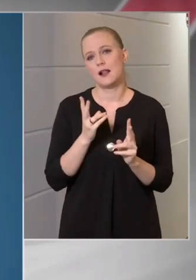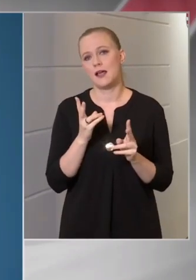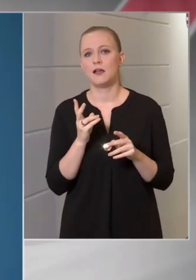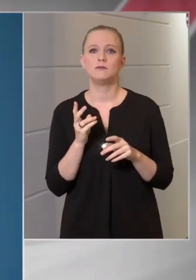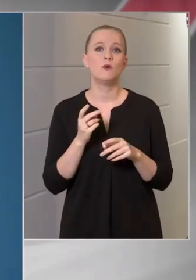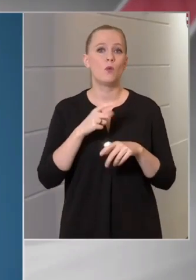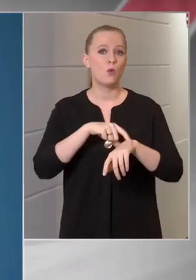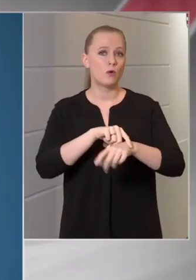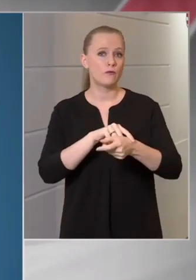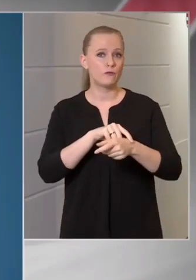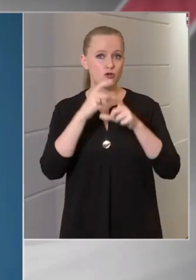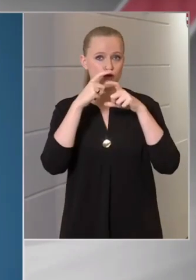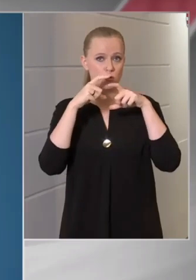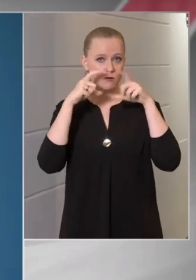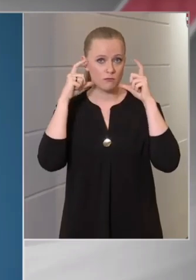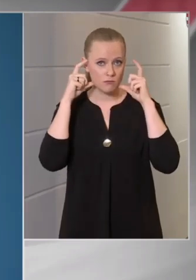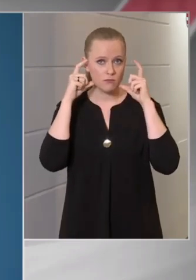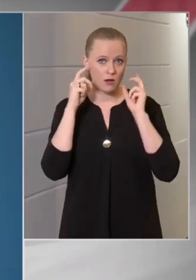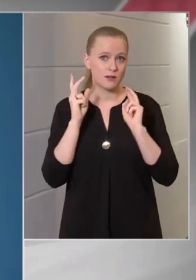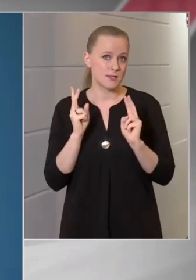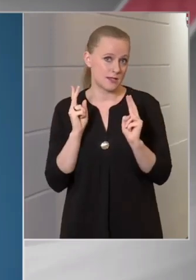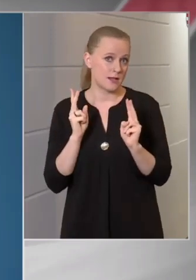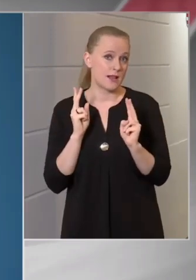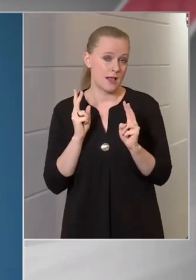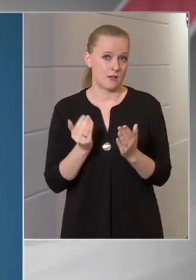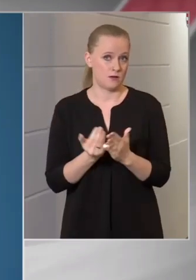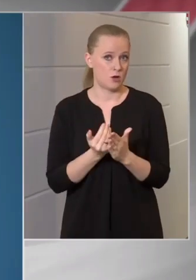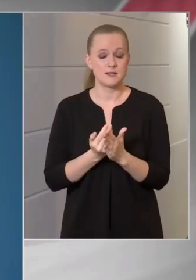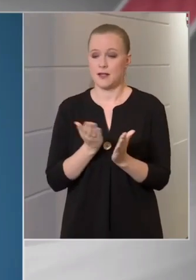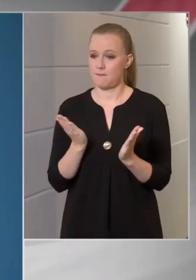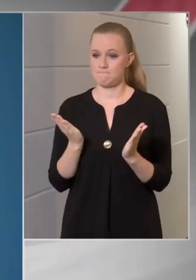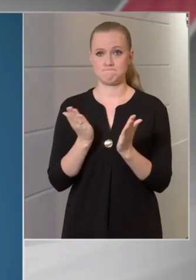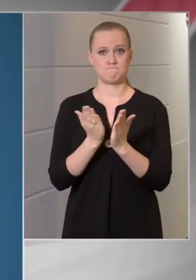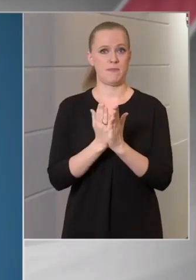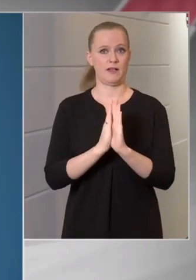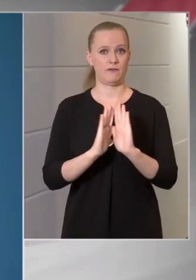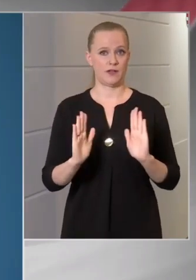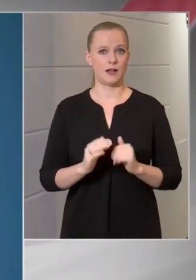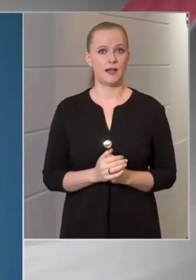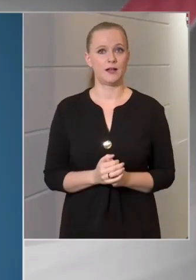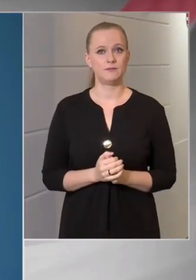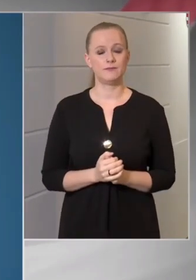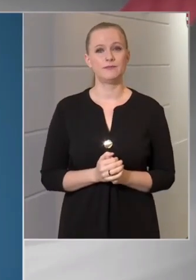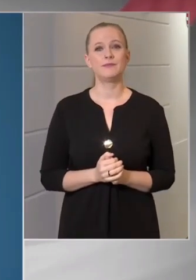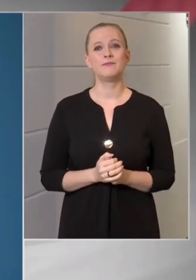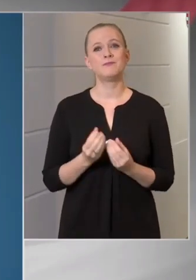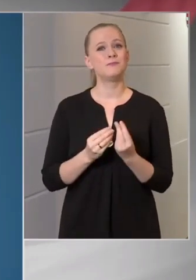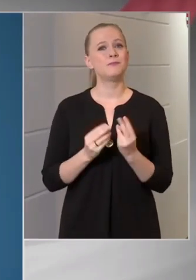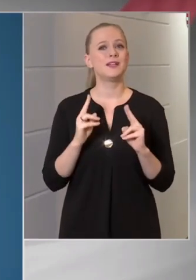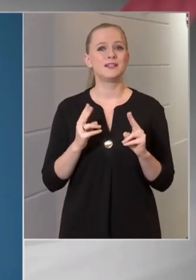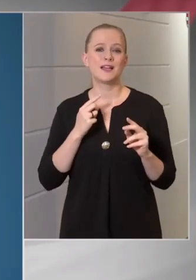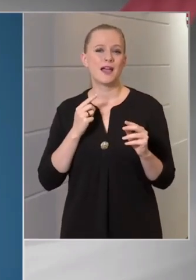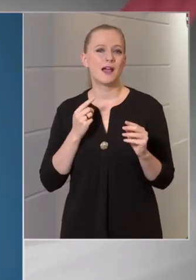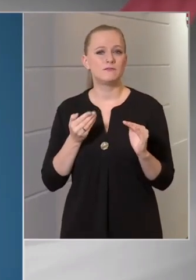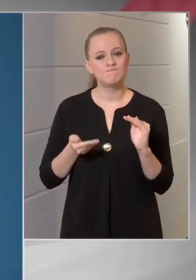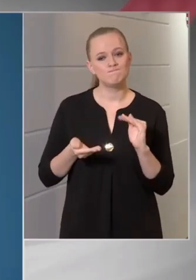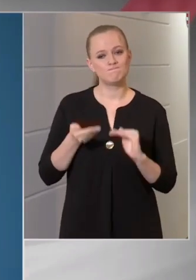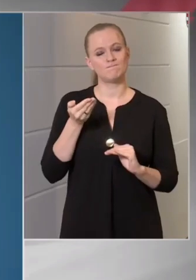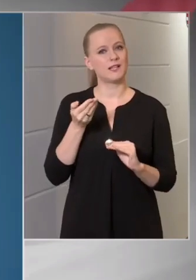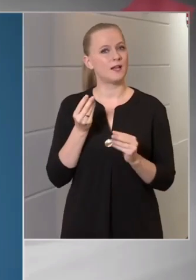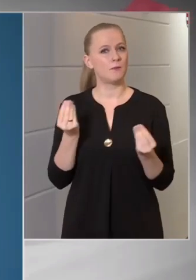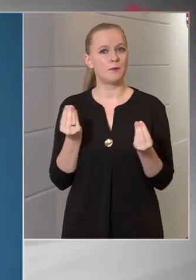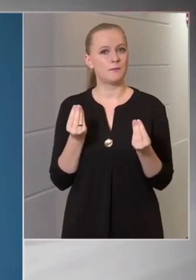maszkok használatosak és megfelelőek. Ezt azért kell kihangsúlyoznom, mert